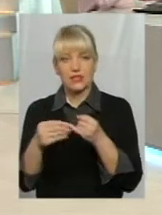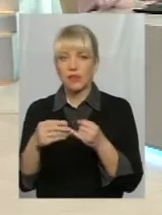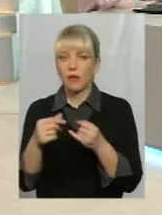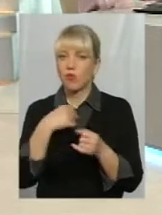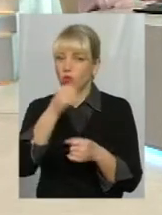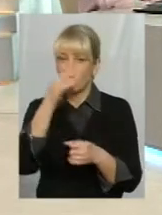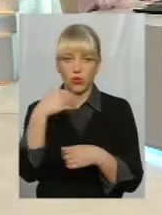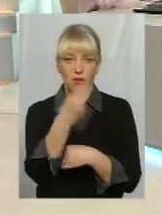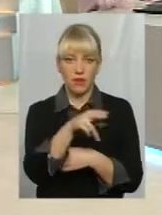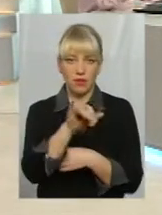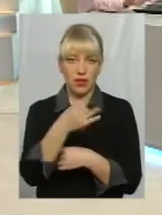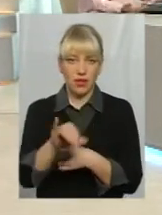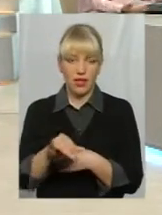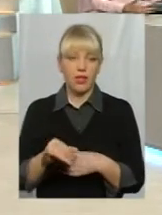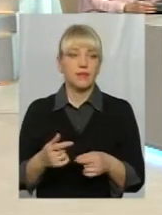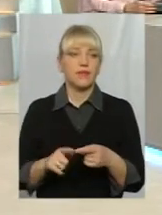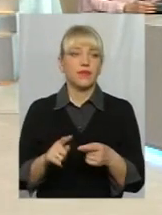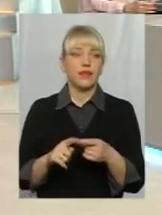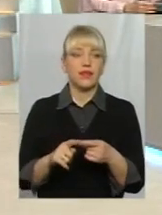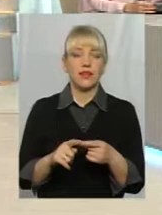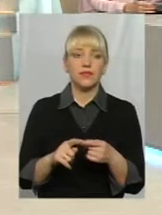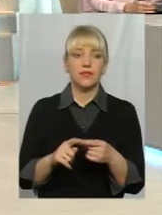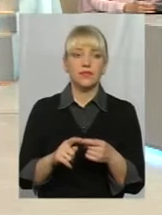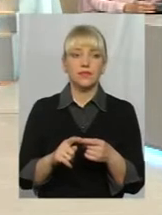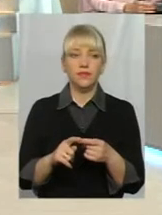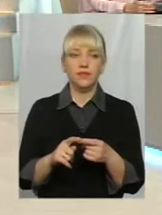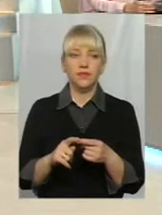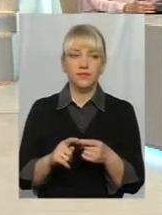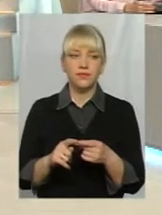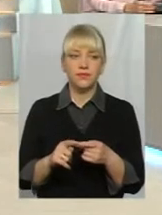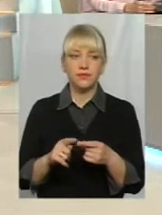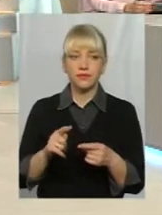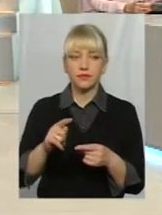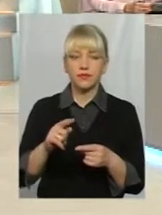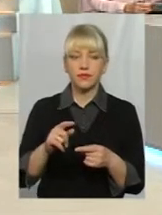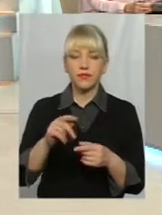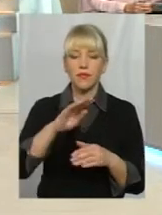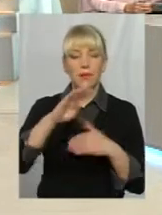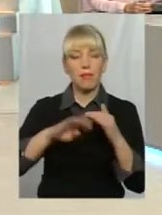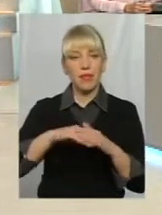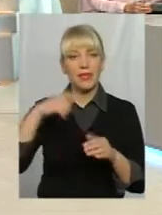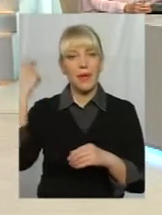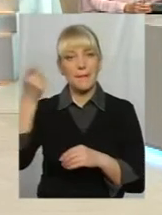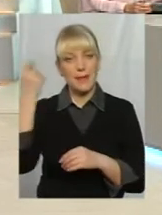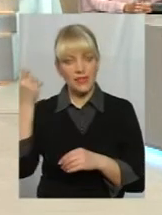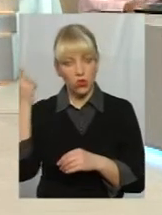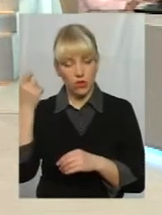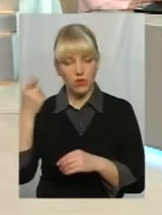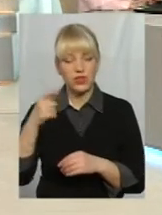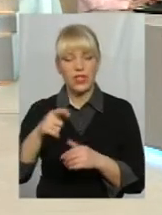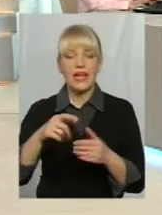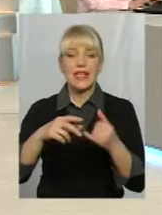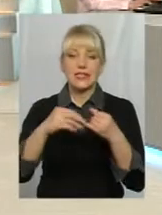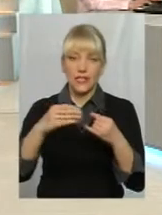питання з пасовищем, за рахунок цих земель теж не можна вирішити? Можливо, пасовище якраз можливе. А виділення на паї, там була відведена